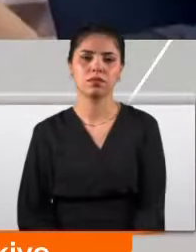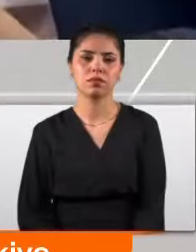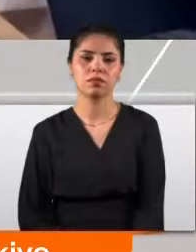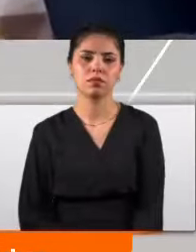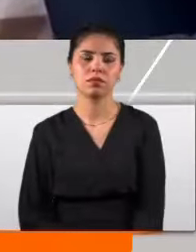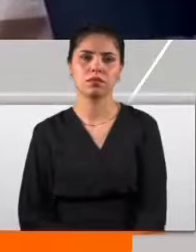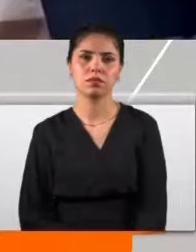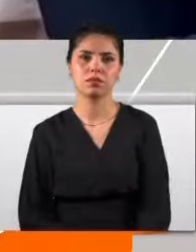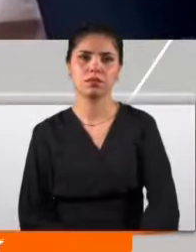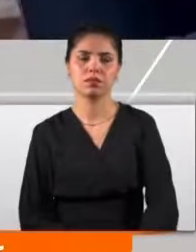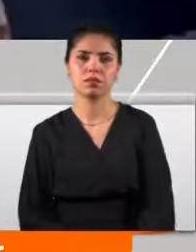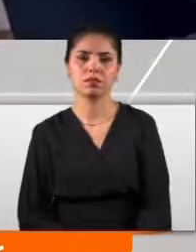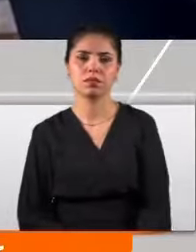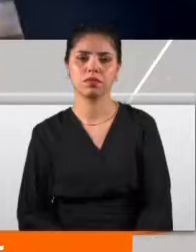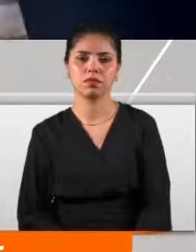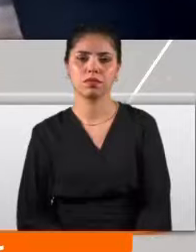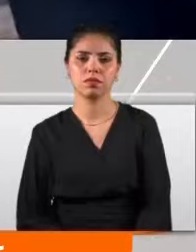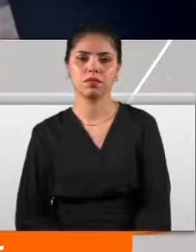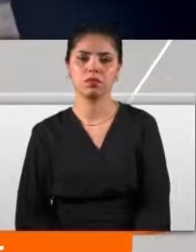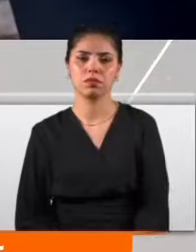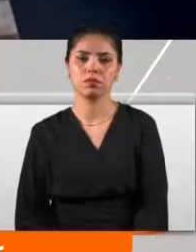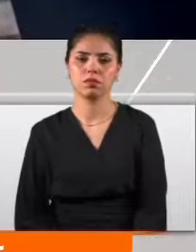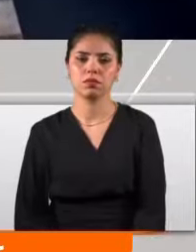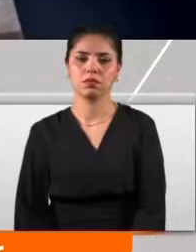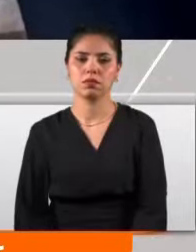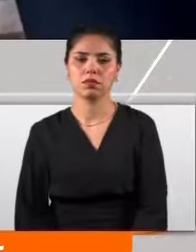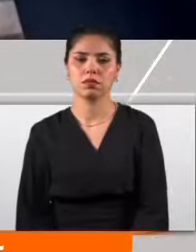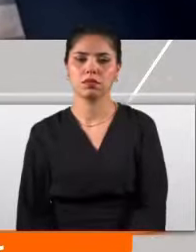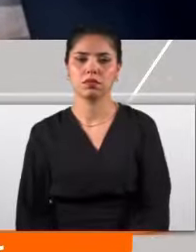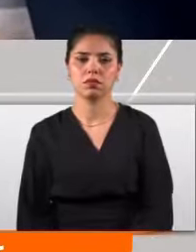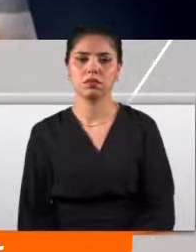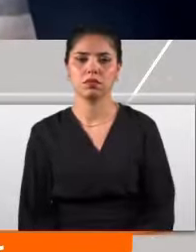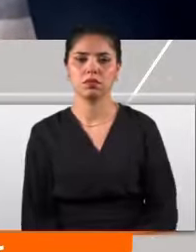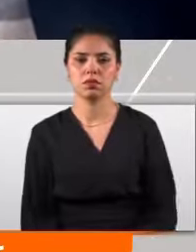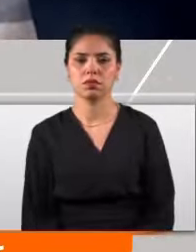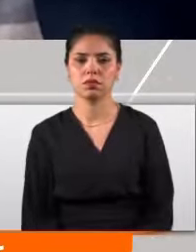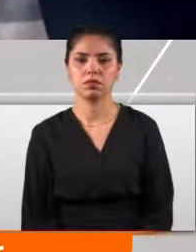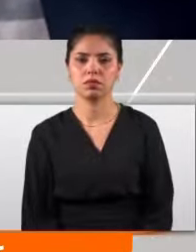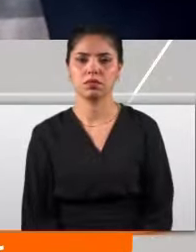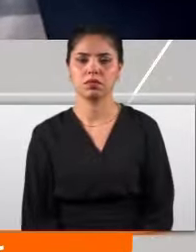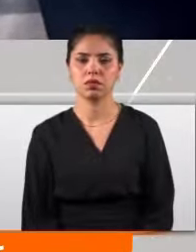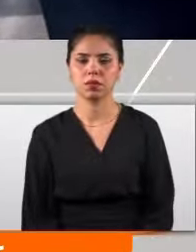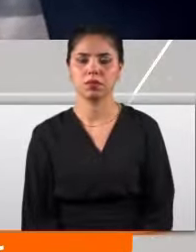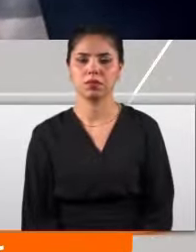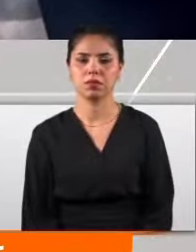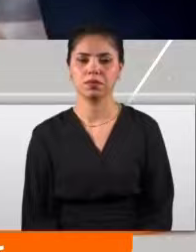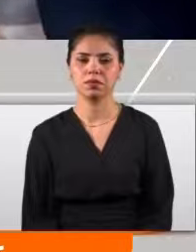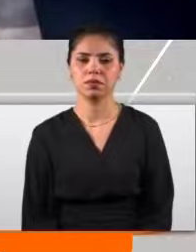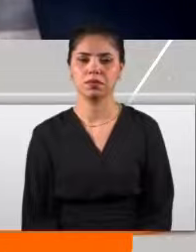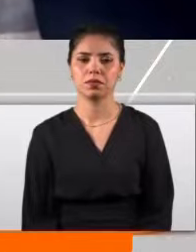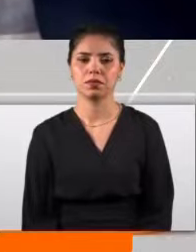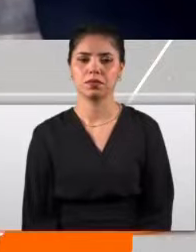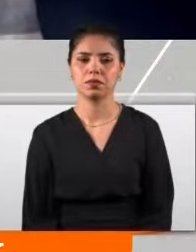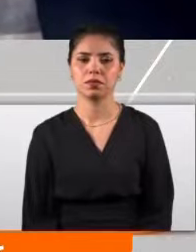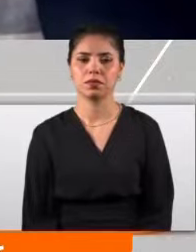İsrail ordusu Nasr Hastanesi'ne derhal terk etmemizi söyledi. Tedavi gören çocukları bir kurumun hastaneden alacağını anlattılar.